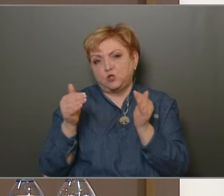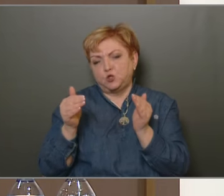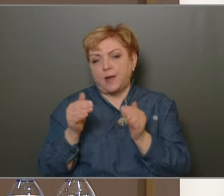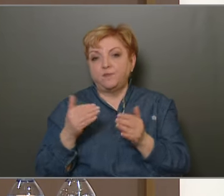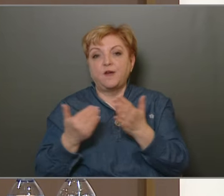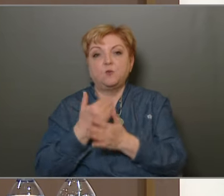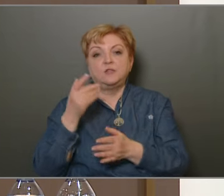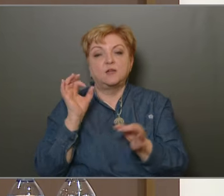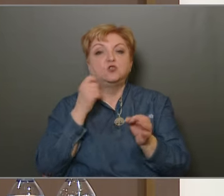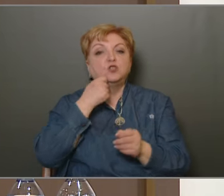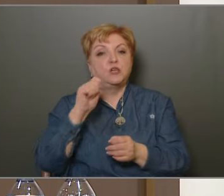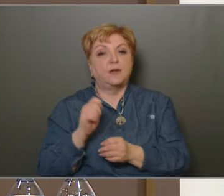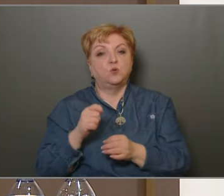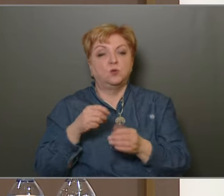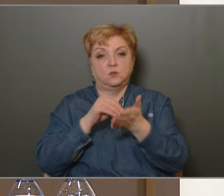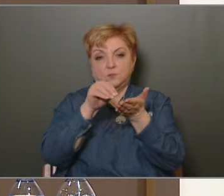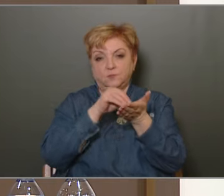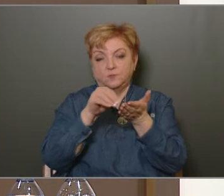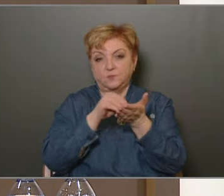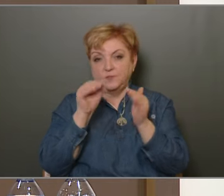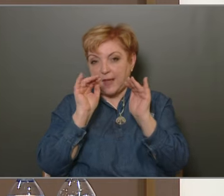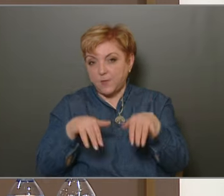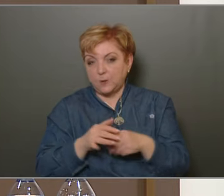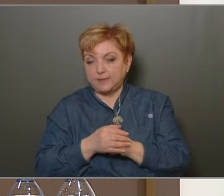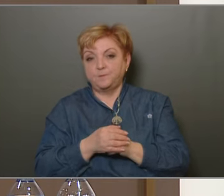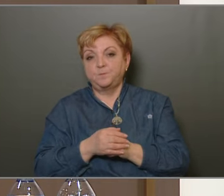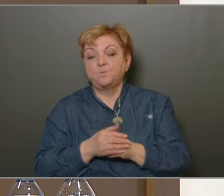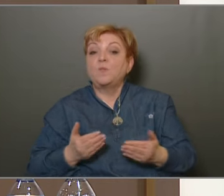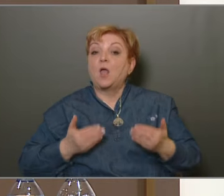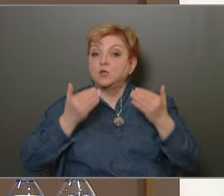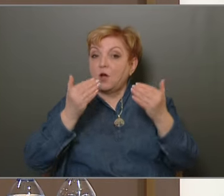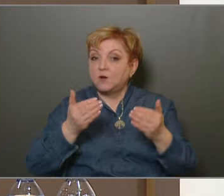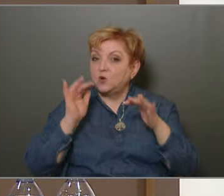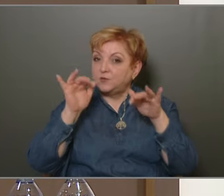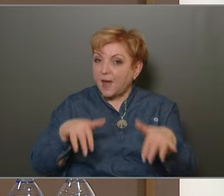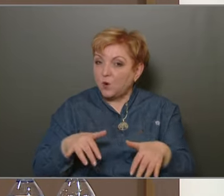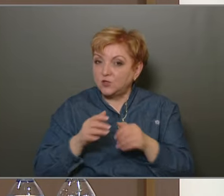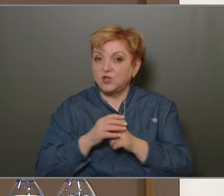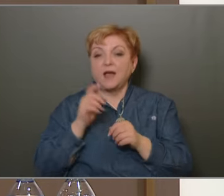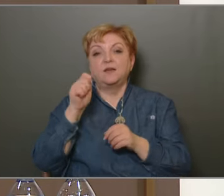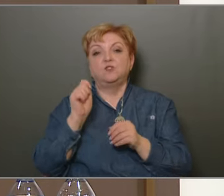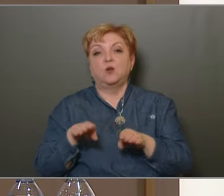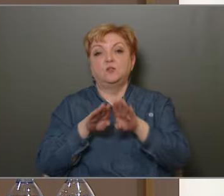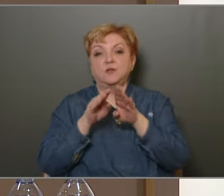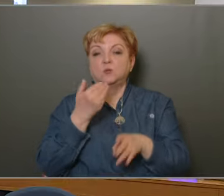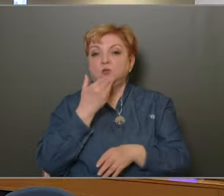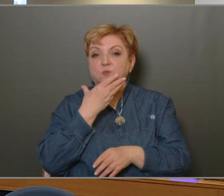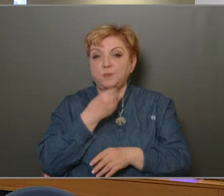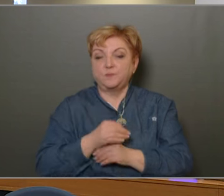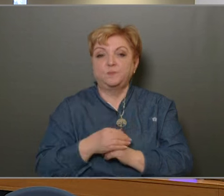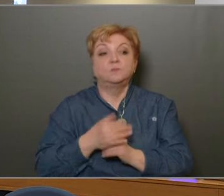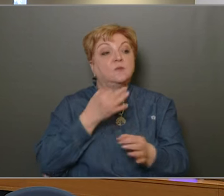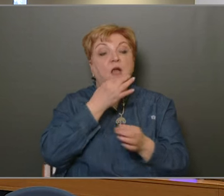kisebb felújítást is sikerült finanszírozni és támogatni. Javaslom, hogy támogassák a képviselőtársaim. Köszönöm szépen.